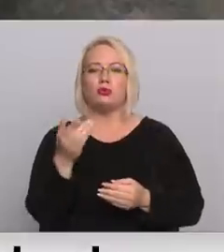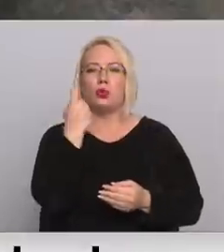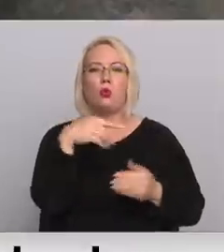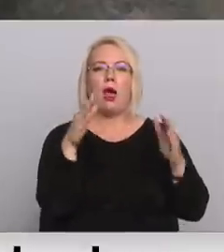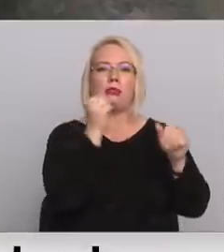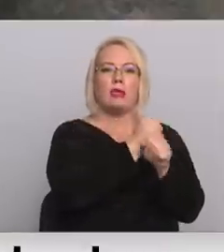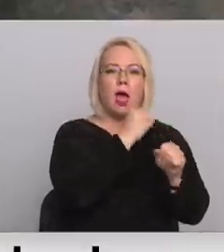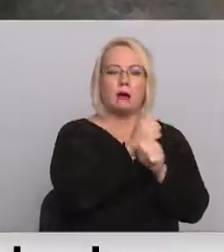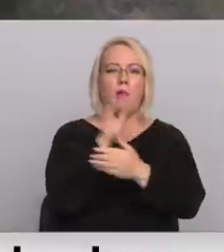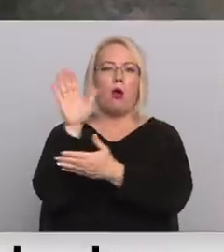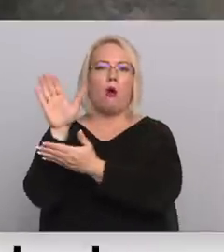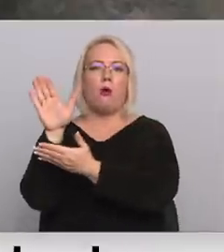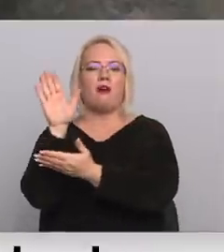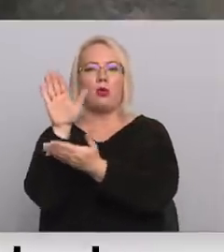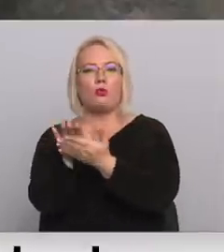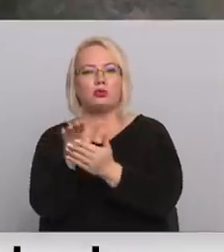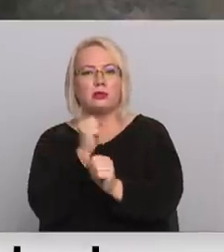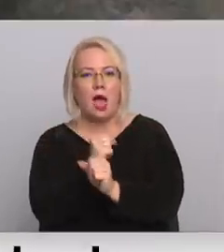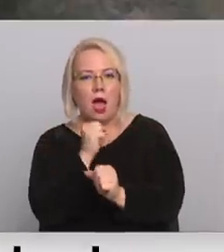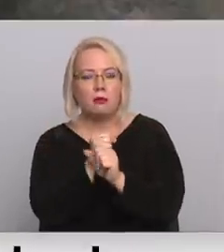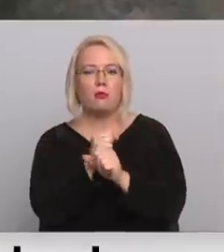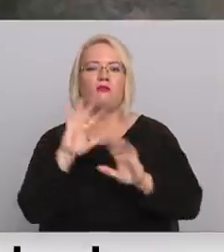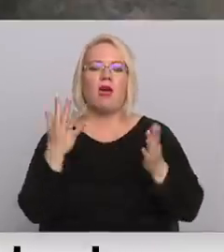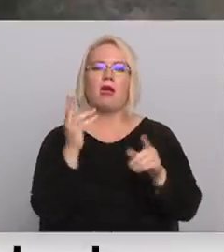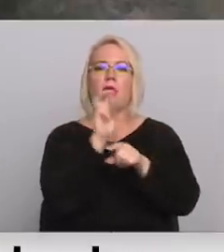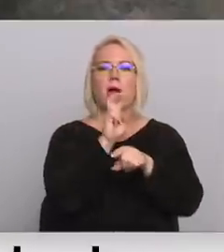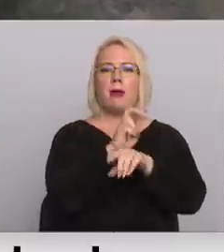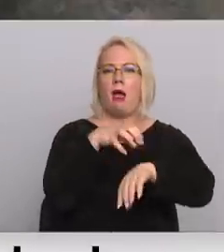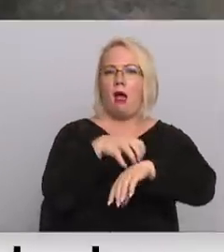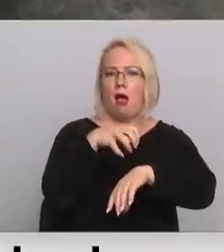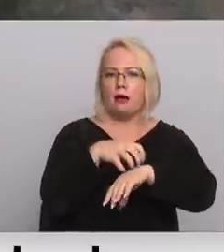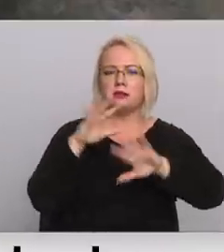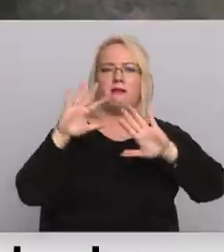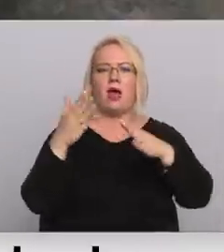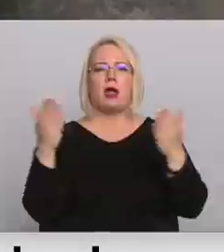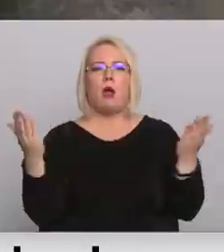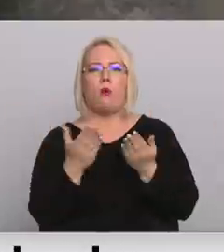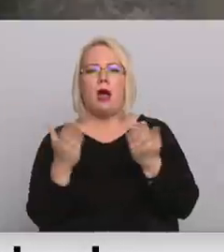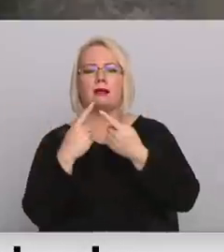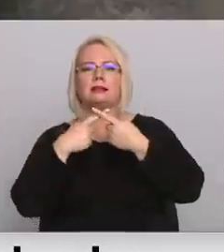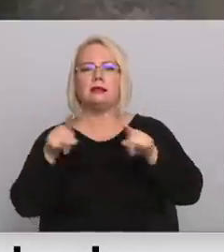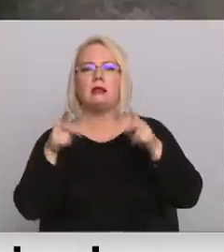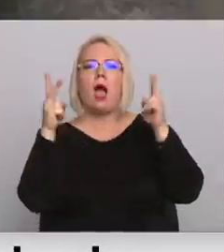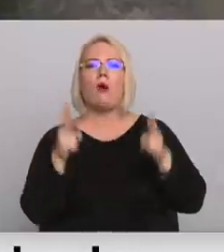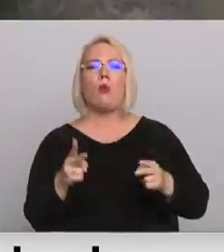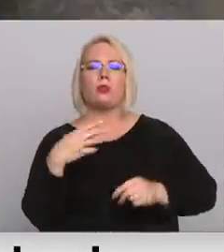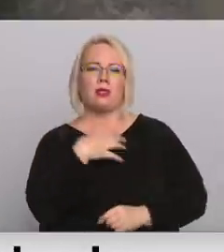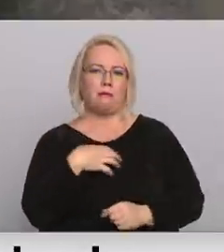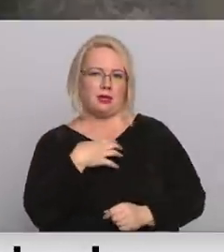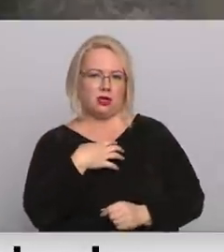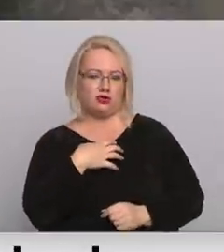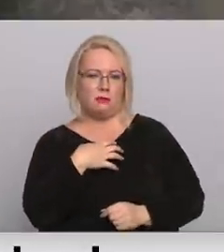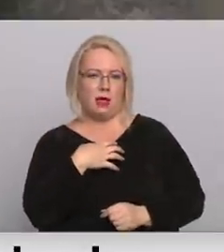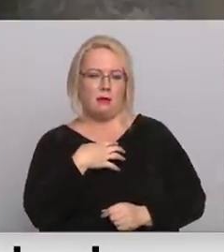vai arī uzdarbu, ja jums ir jāapmeklē ārsts vai arī ir kaut kāda cita akūta nepieciešamība.